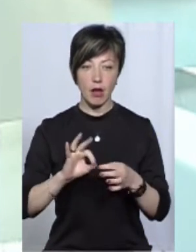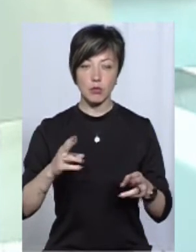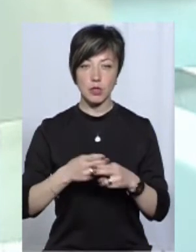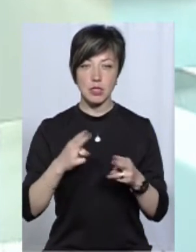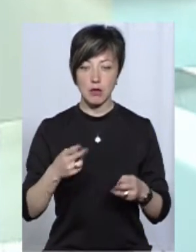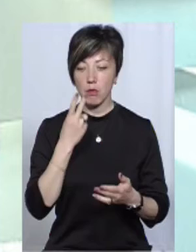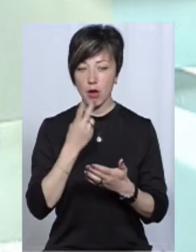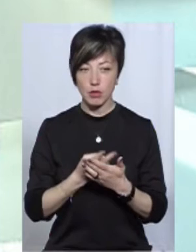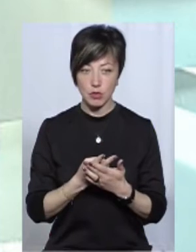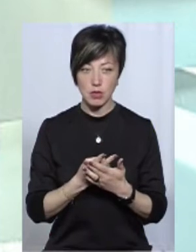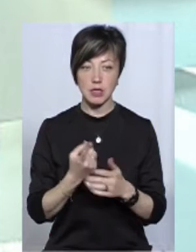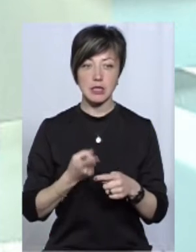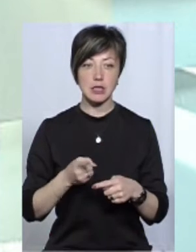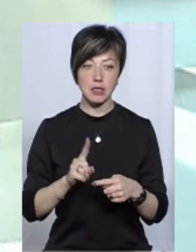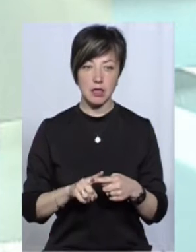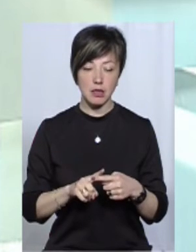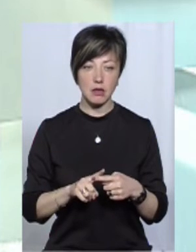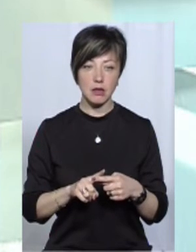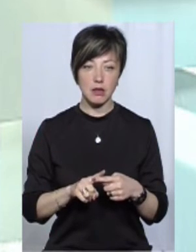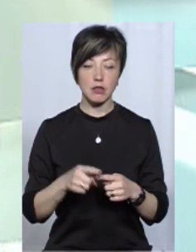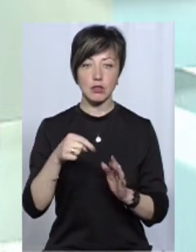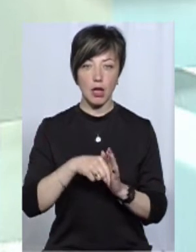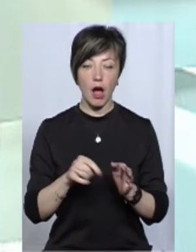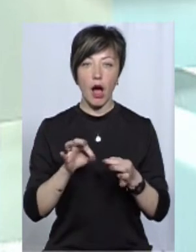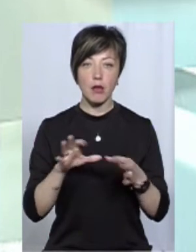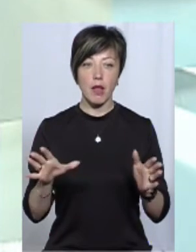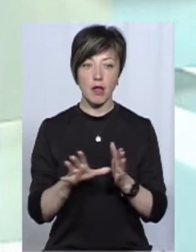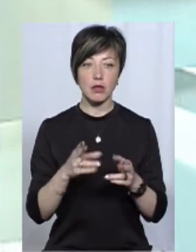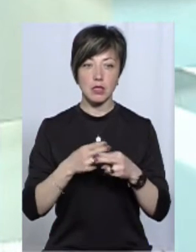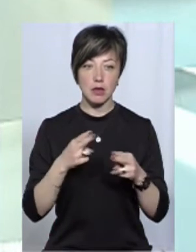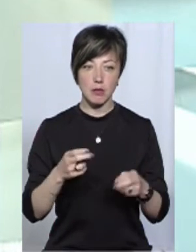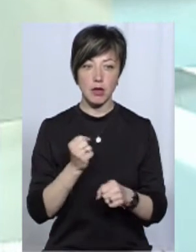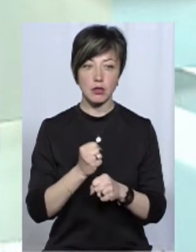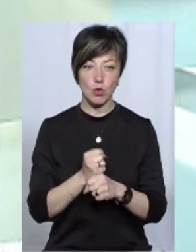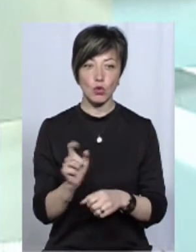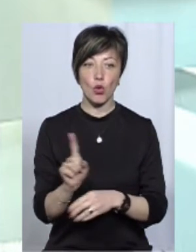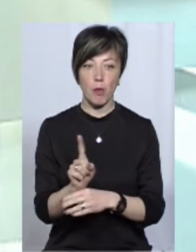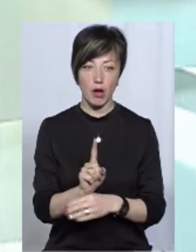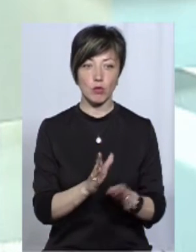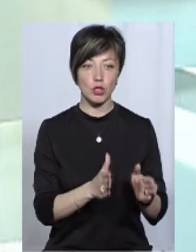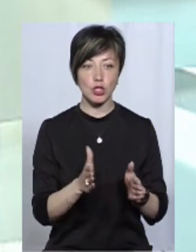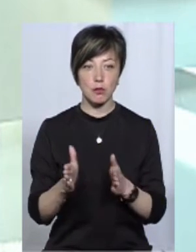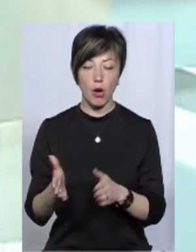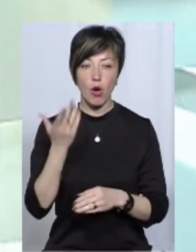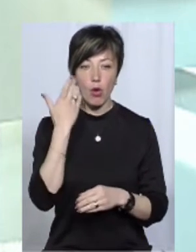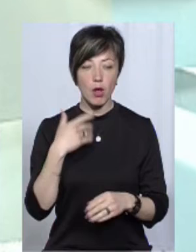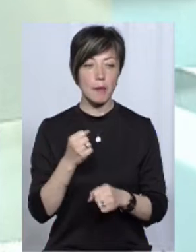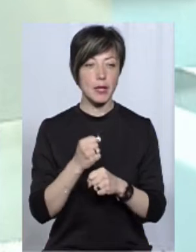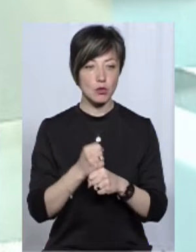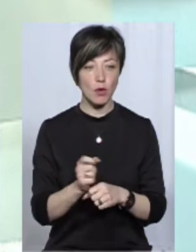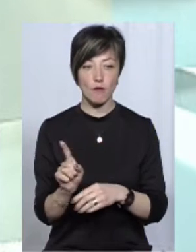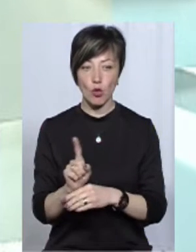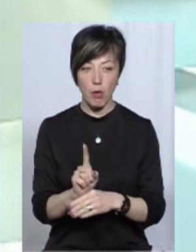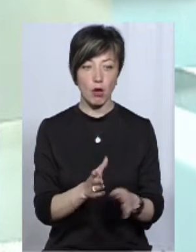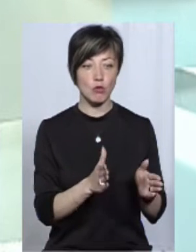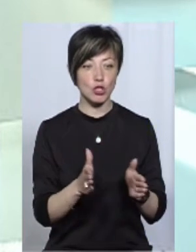що ми бачимо, це говорить про те, що атомна електростанція працює в нормальному режимі. От коли вона працює в